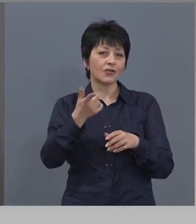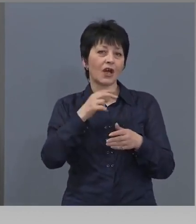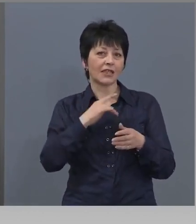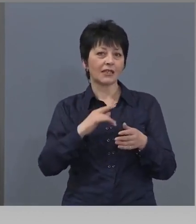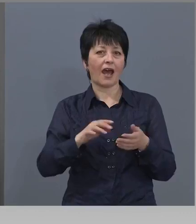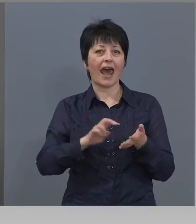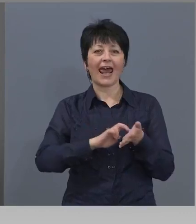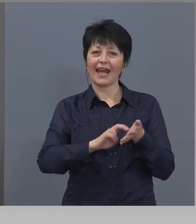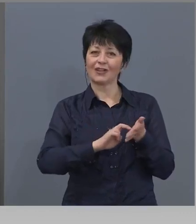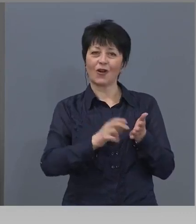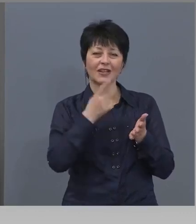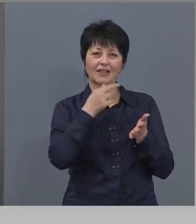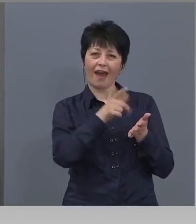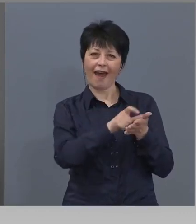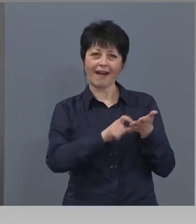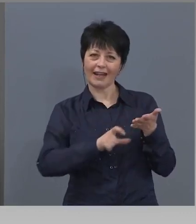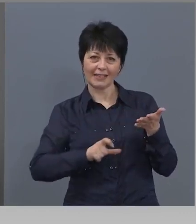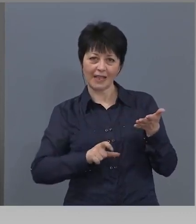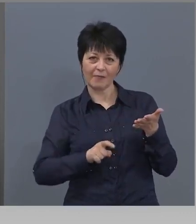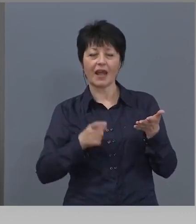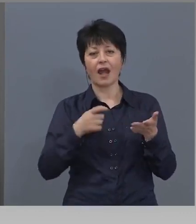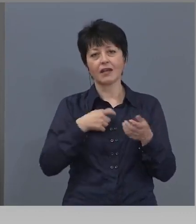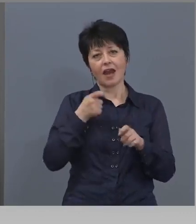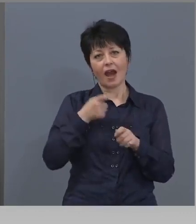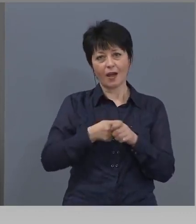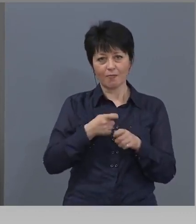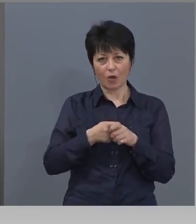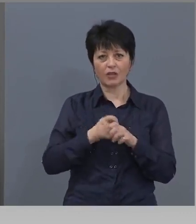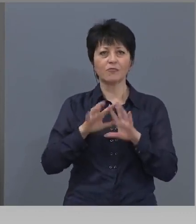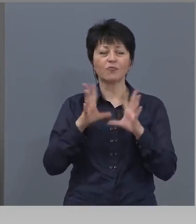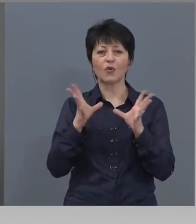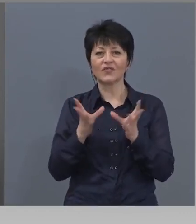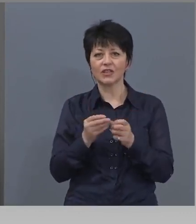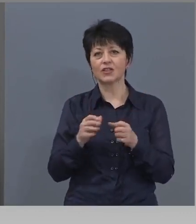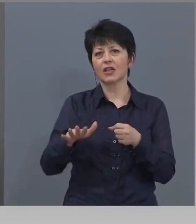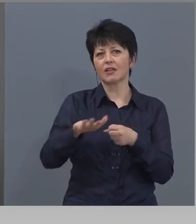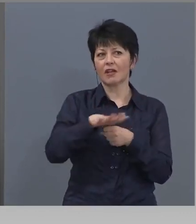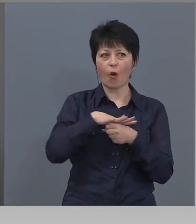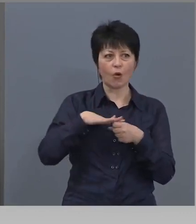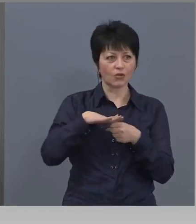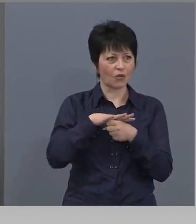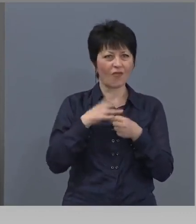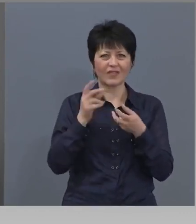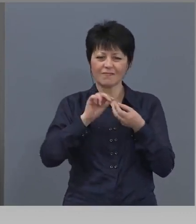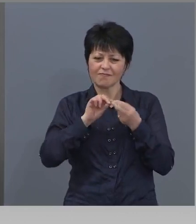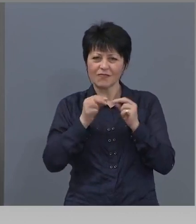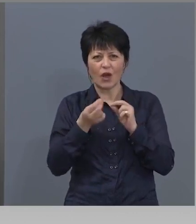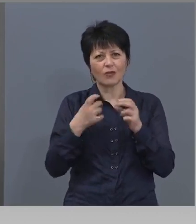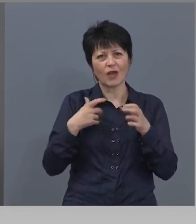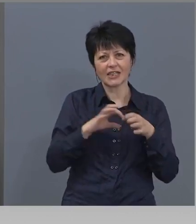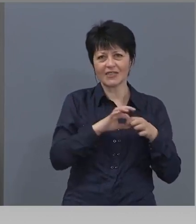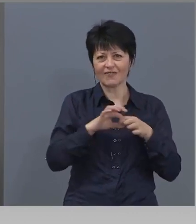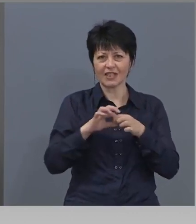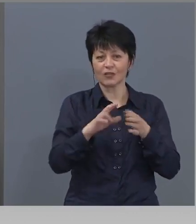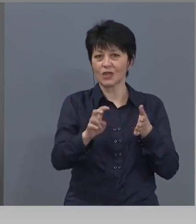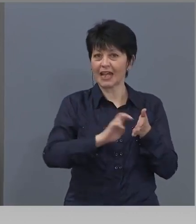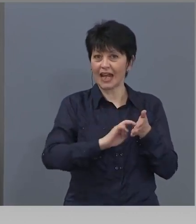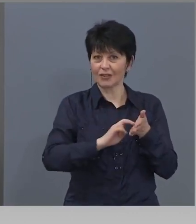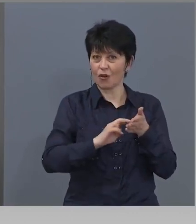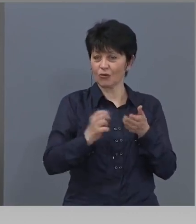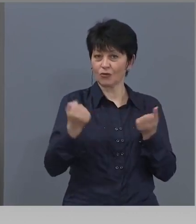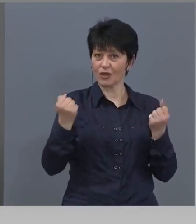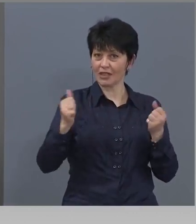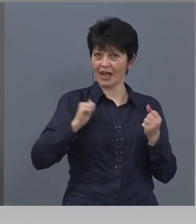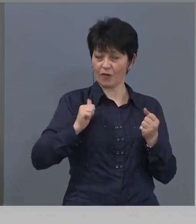обслужване АД, работим по всичките основни компоненти, свързани с електронното здравоопазване. Това е